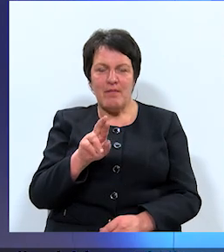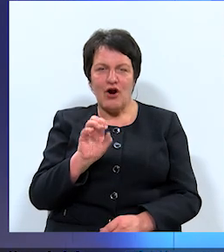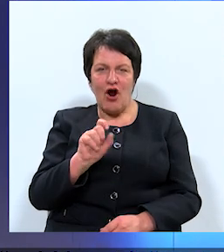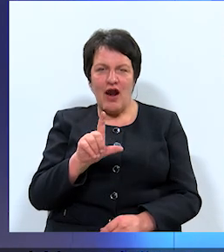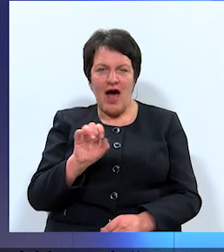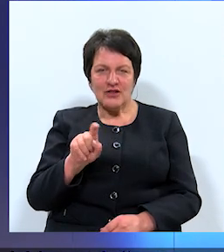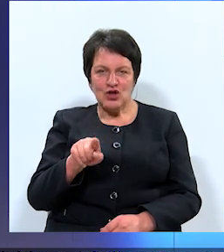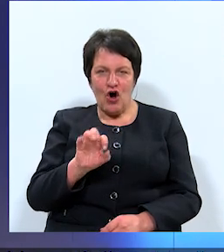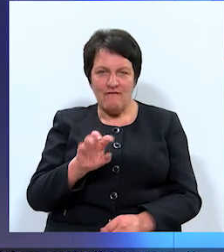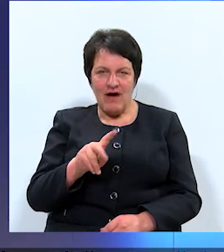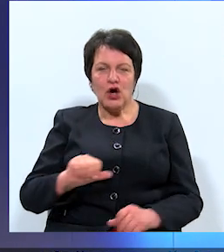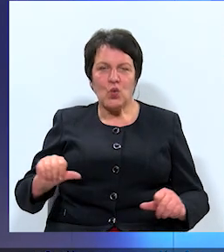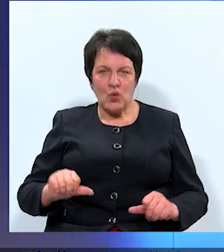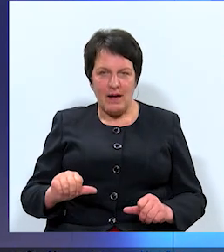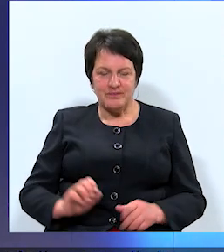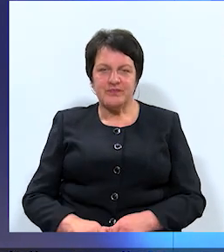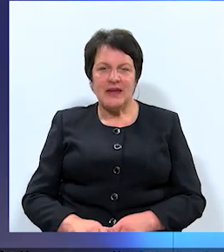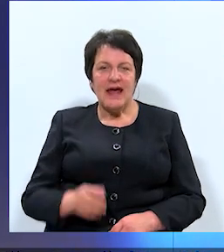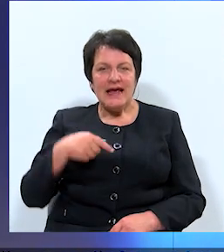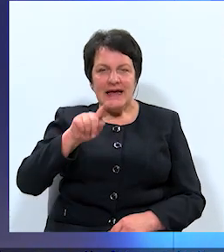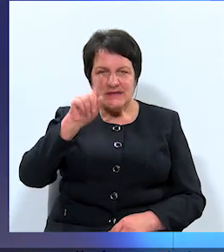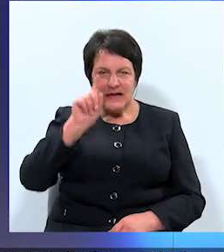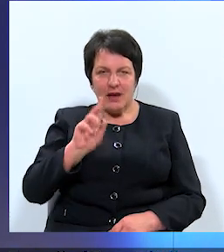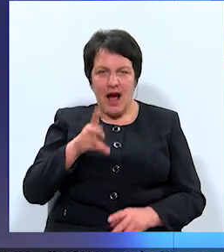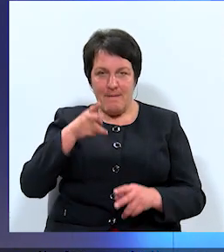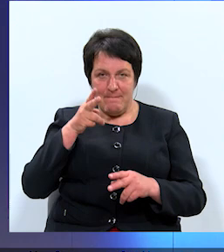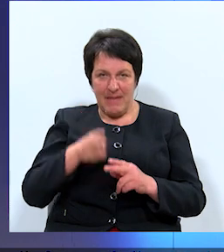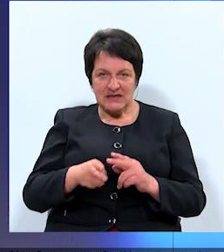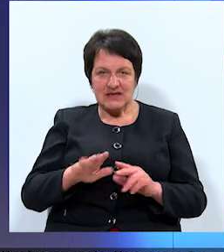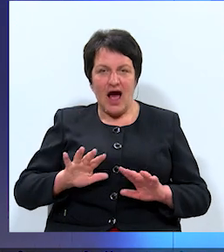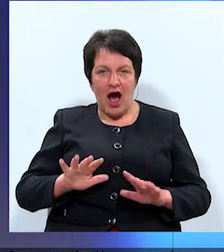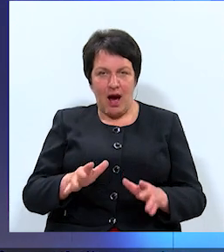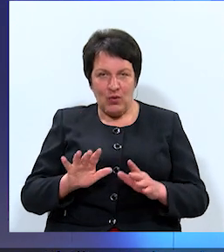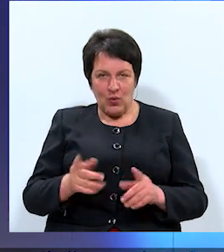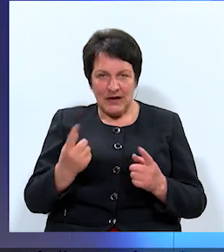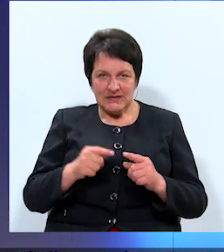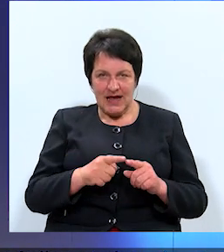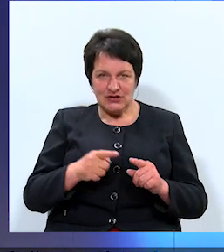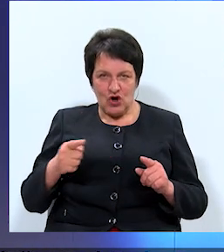kungam. Ir zināms, ka beidzās apkuras sezona pilsētā